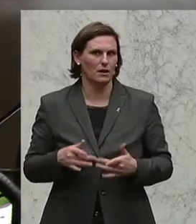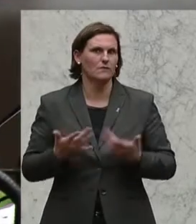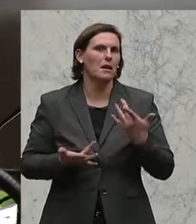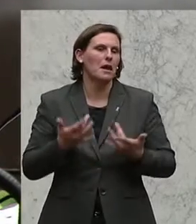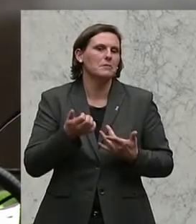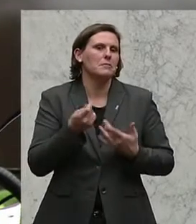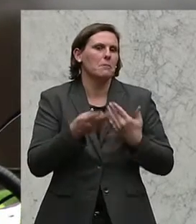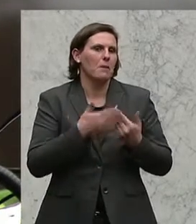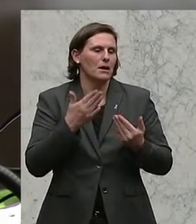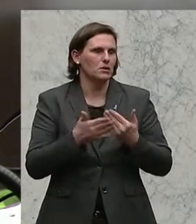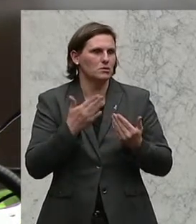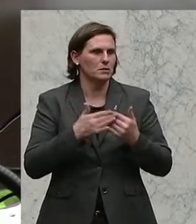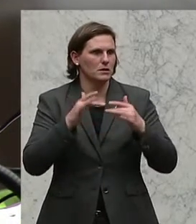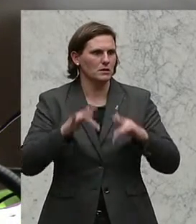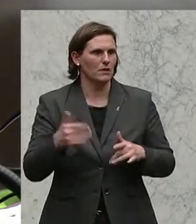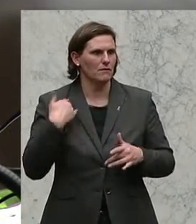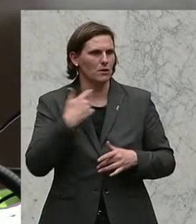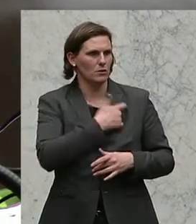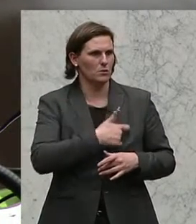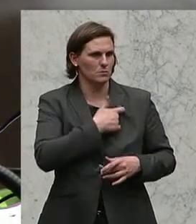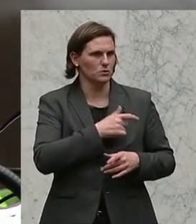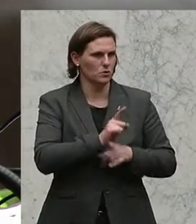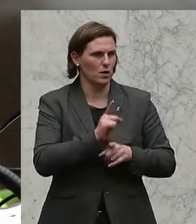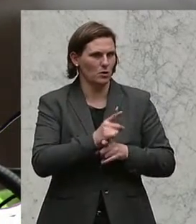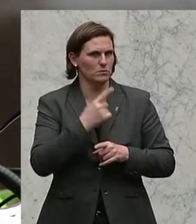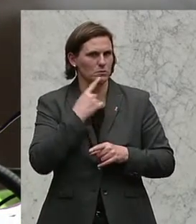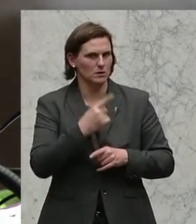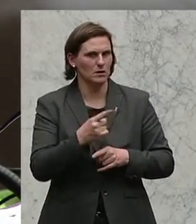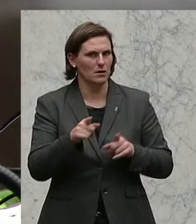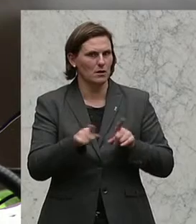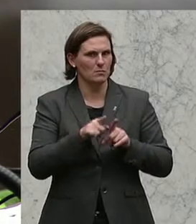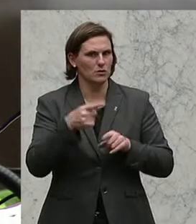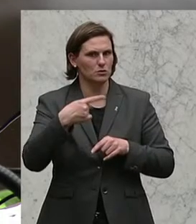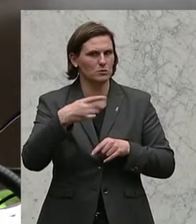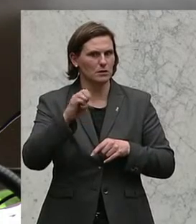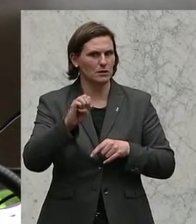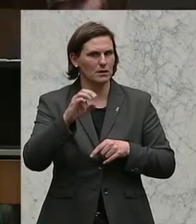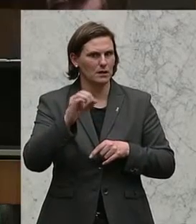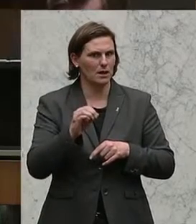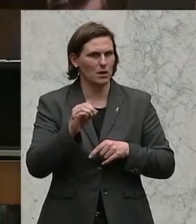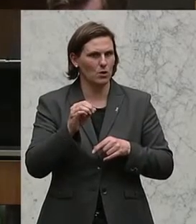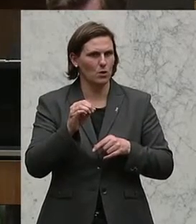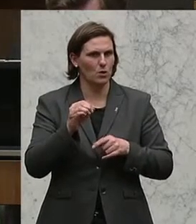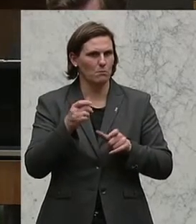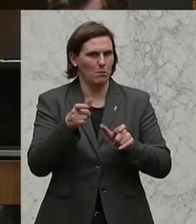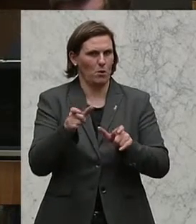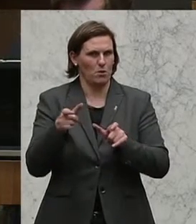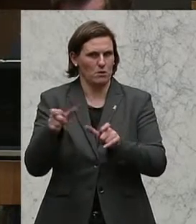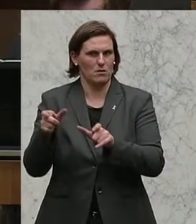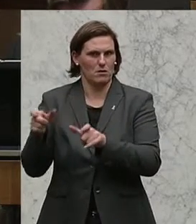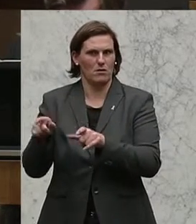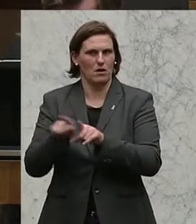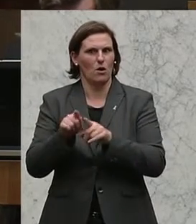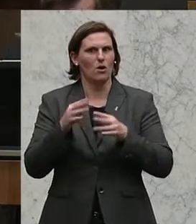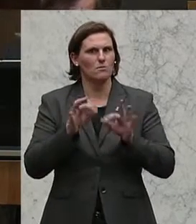Beispiele, die auch hier von der Kommission als Maßnahmen gesetzt werden. Geoblocking abschaffen beispielsweise, aber auch die Modernisierung